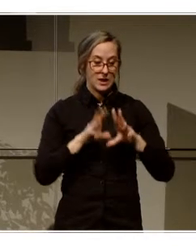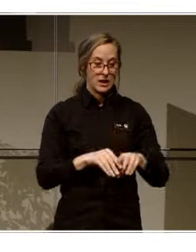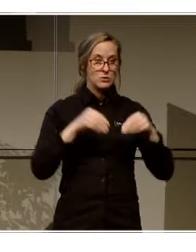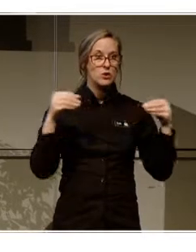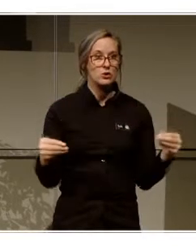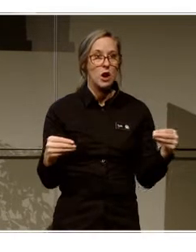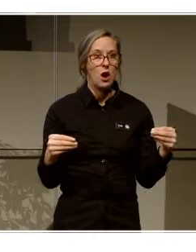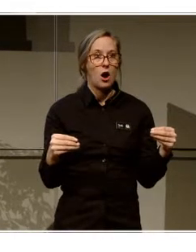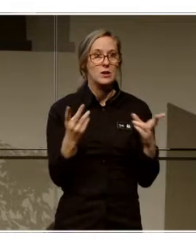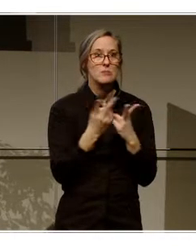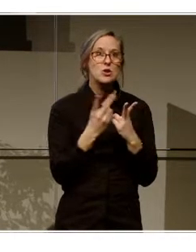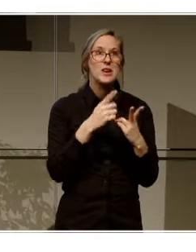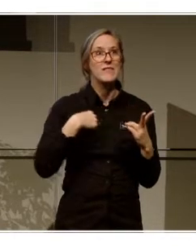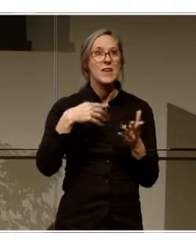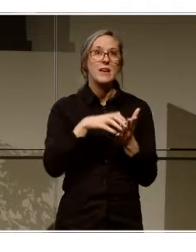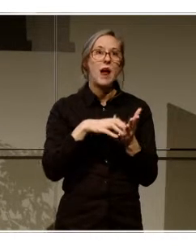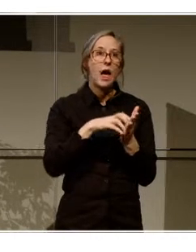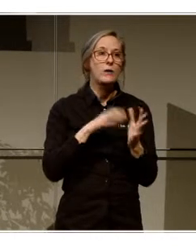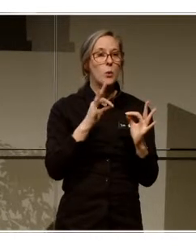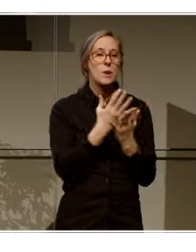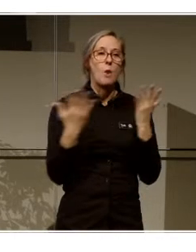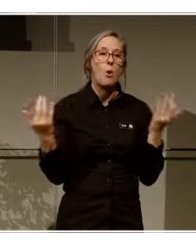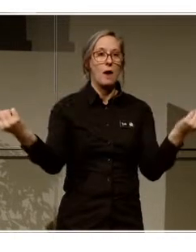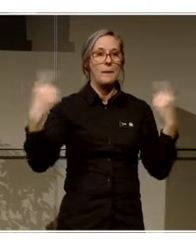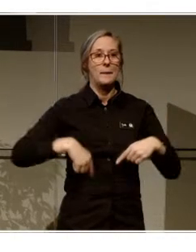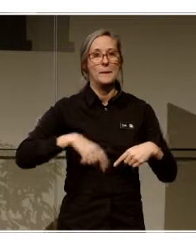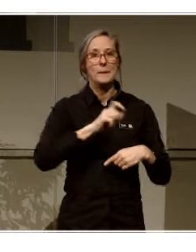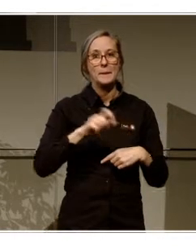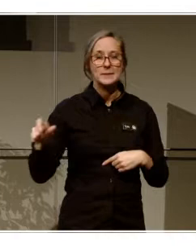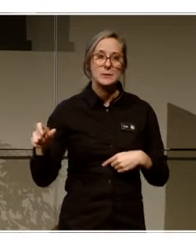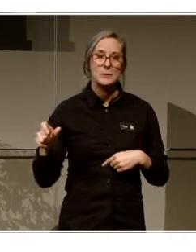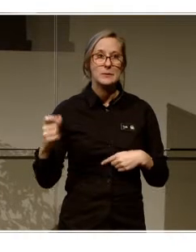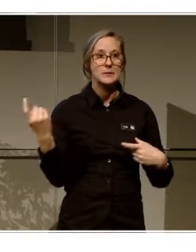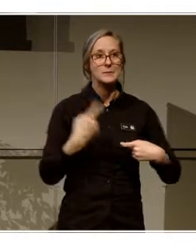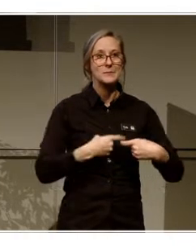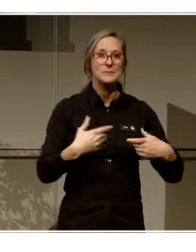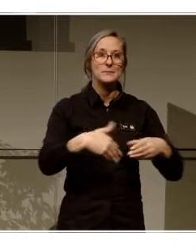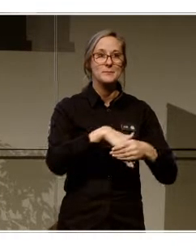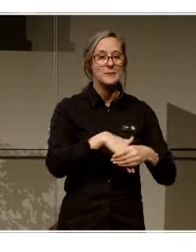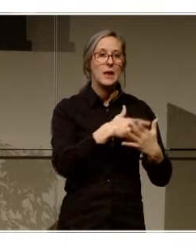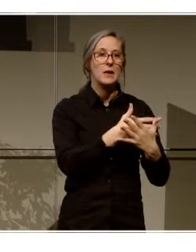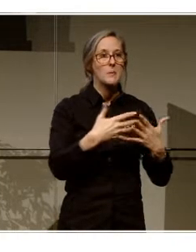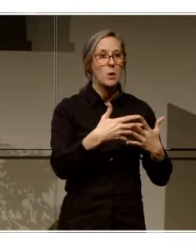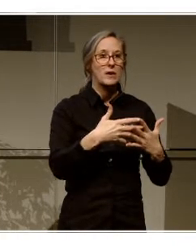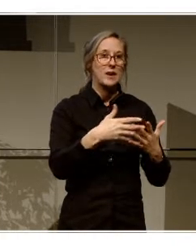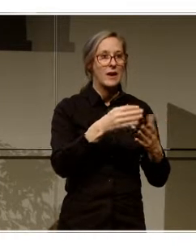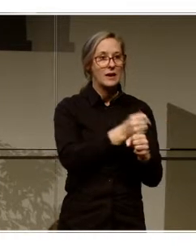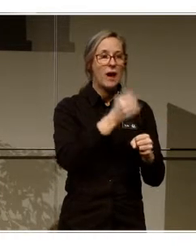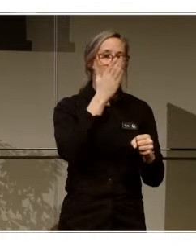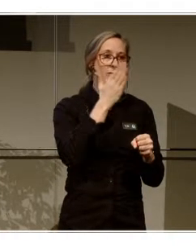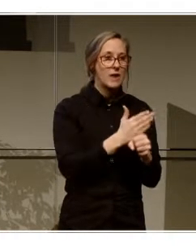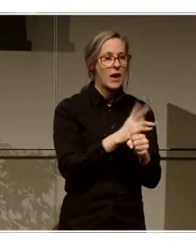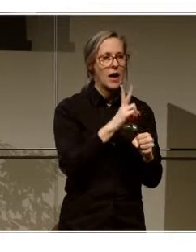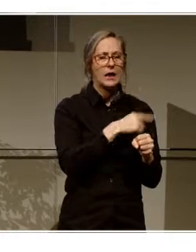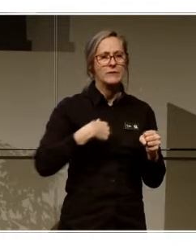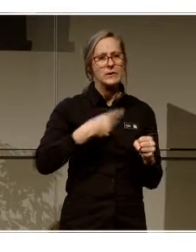bara att räkna huvuden, hur många som kom på den där språkcaféet, digitala språkcaféet den där torsdagen. Eller kan vi titta